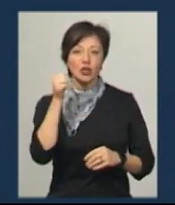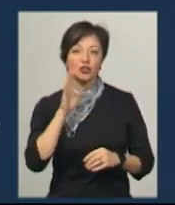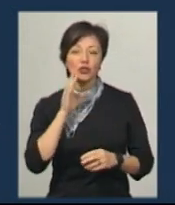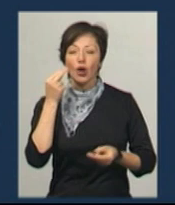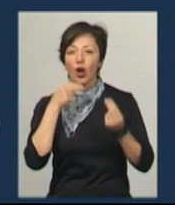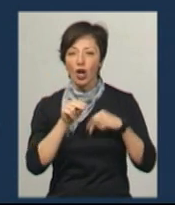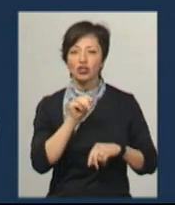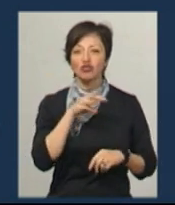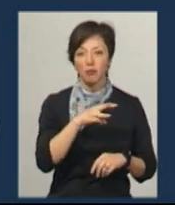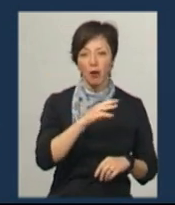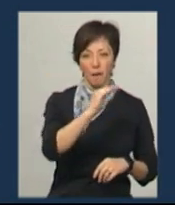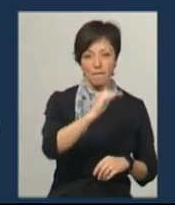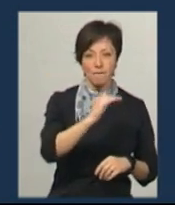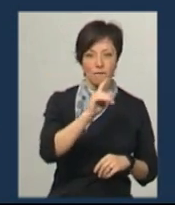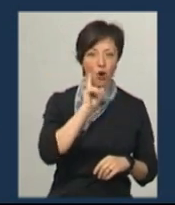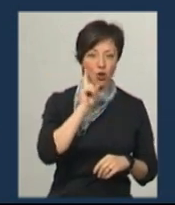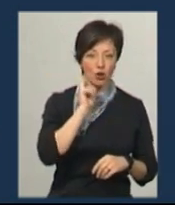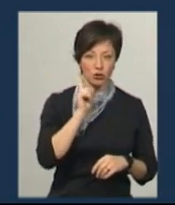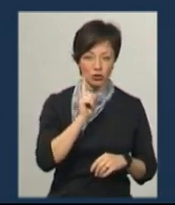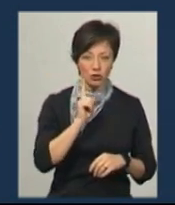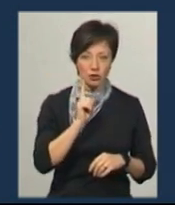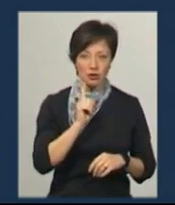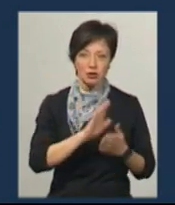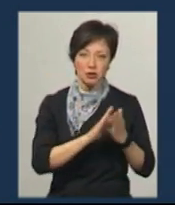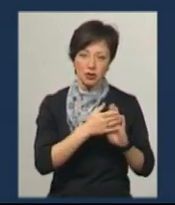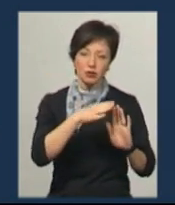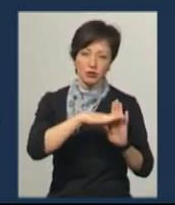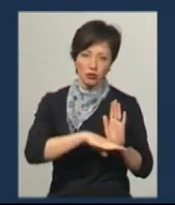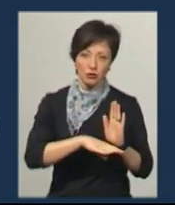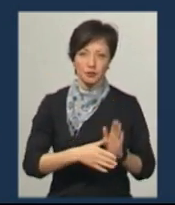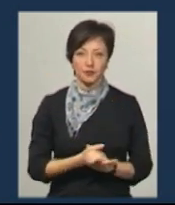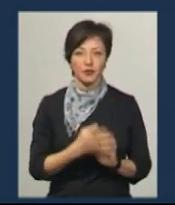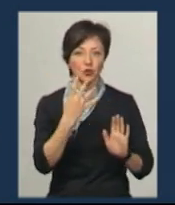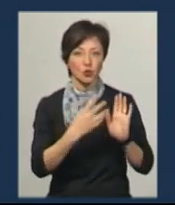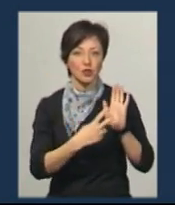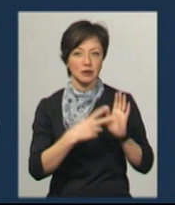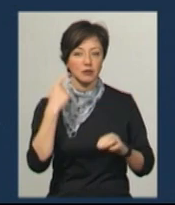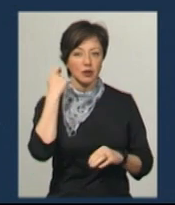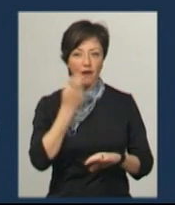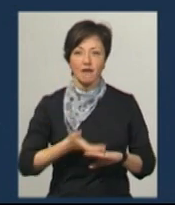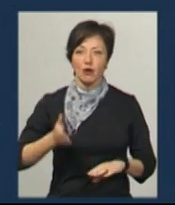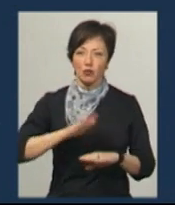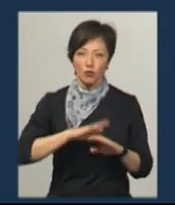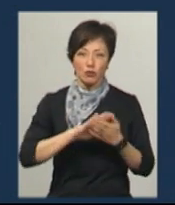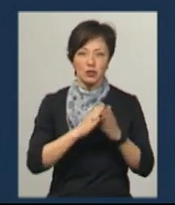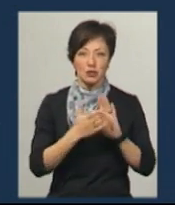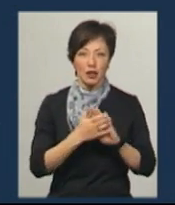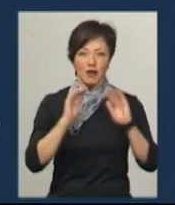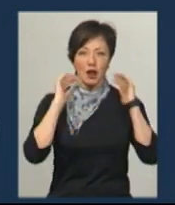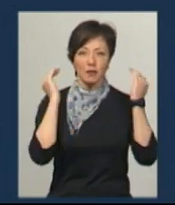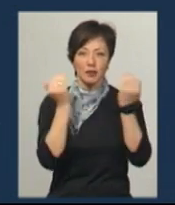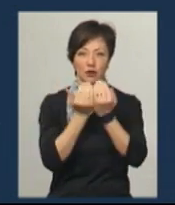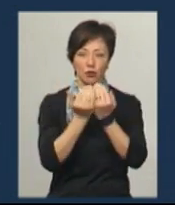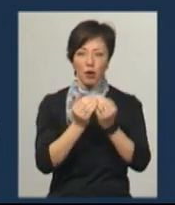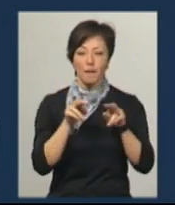він краще, ніж у той, молодше. Та, що в вікі 47 років, вона в важкому стані, вона в реанімаційному